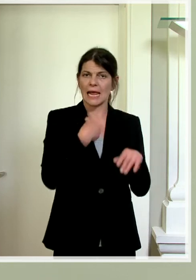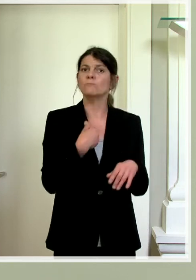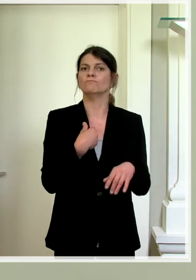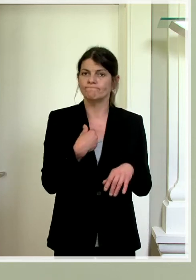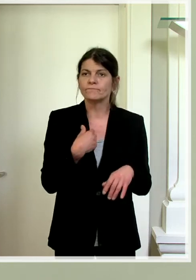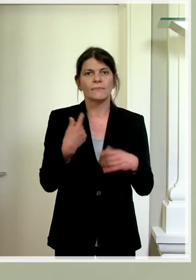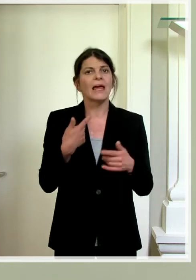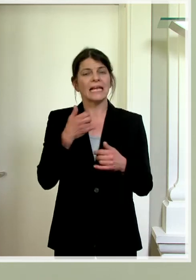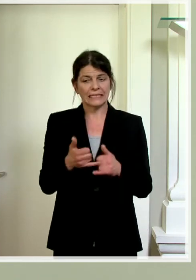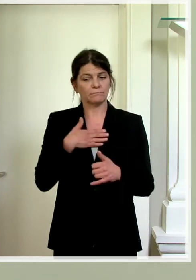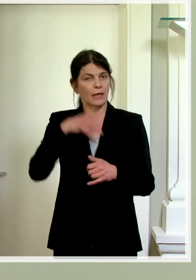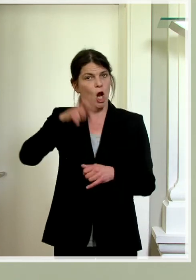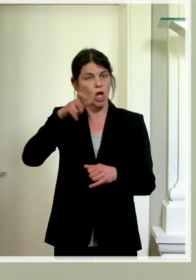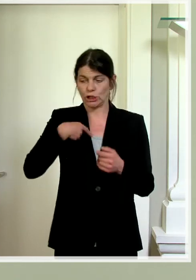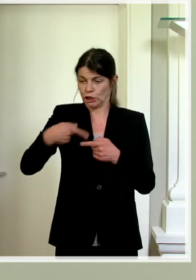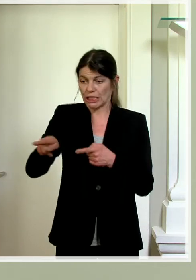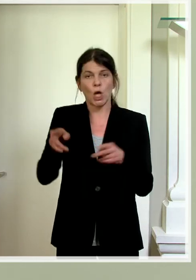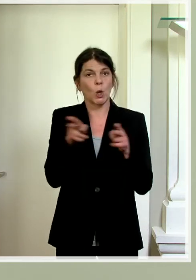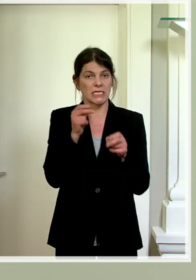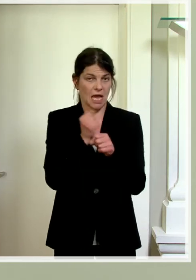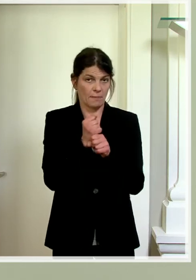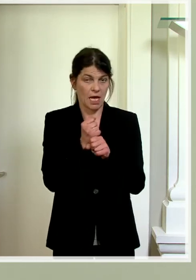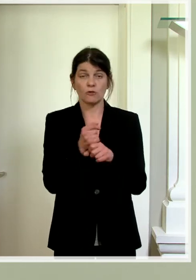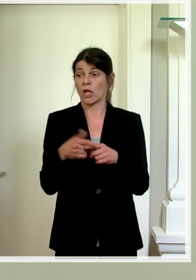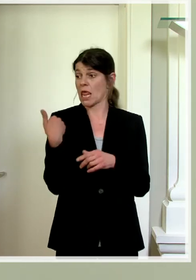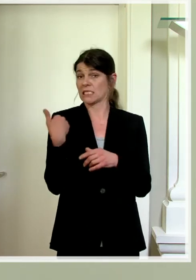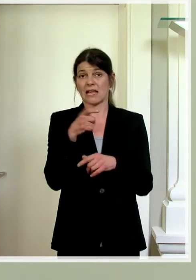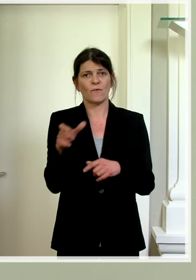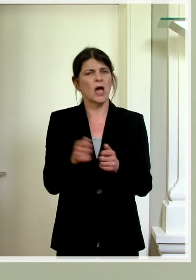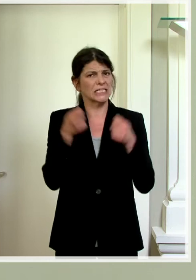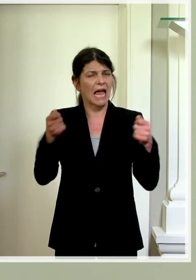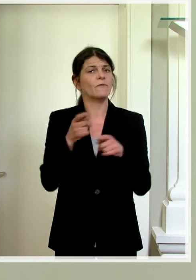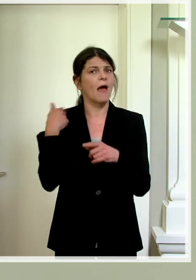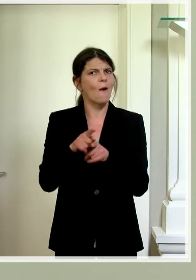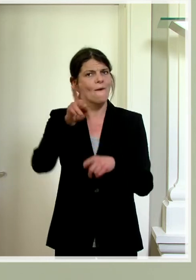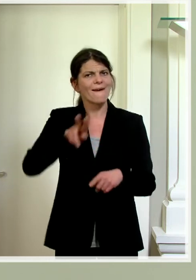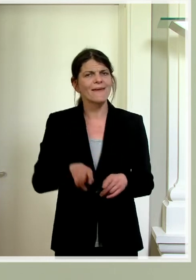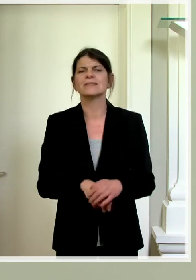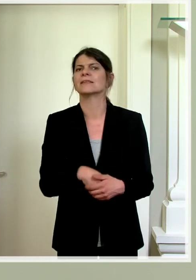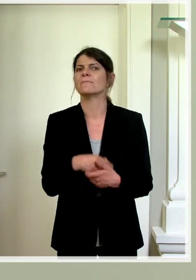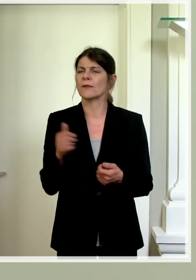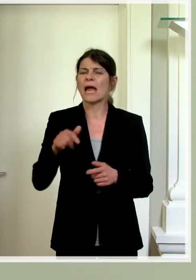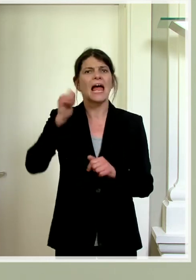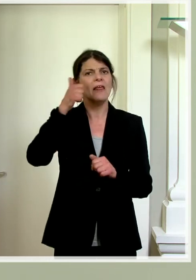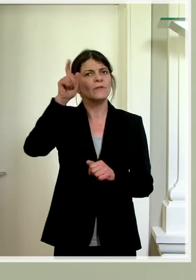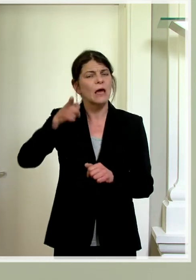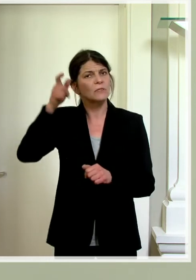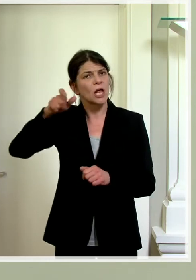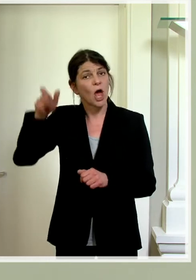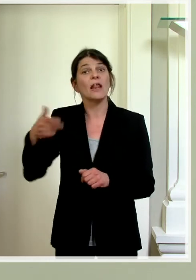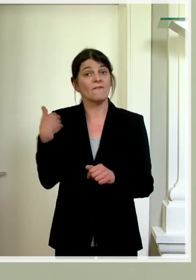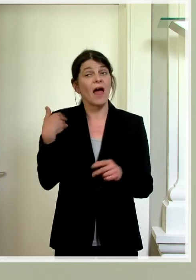man Leute in Kurzarbeit schickt. Und wir haben letzte Woche auch in der Zeitung gelesen, dass 11.000 Leute in